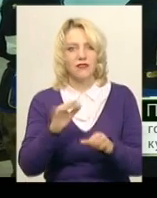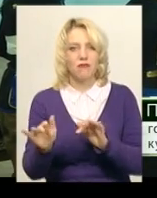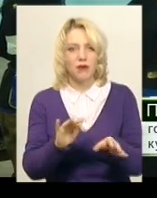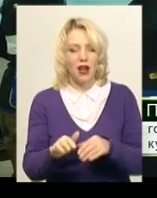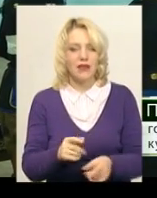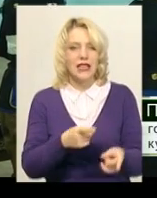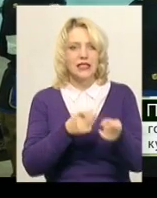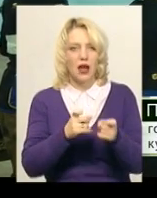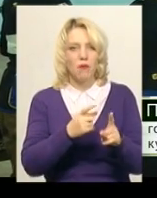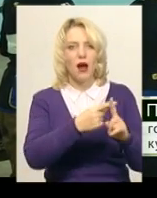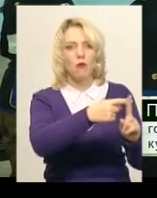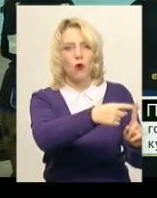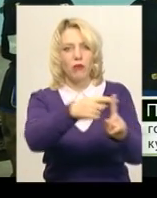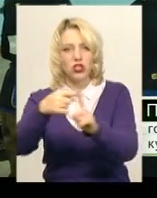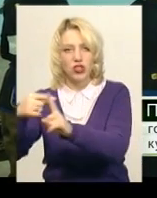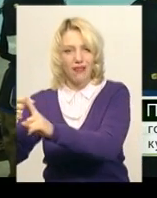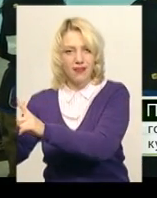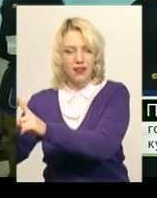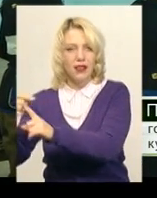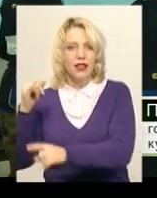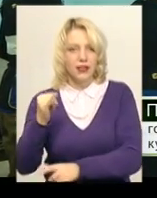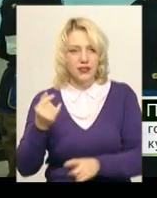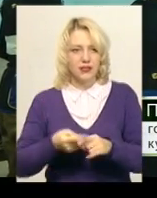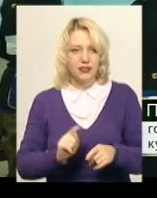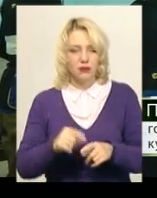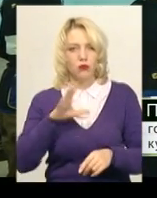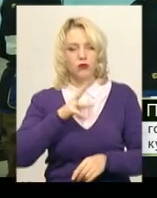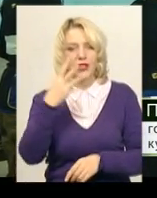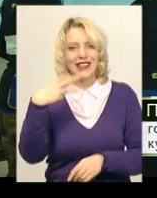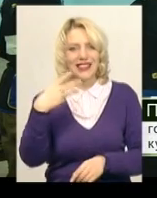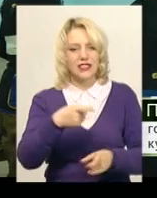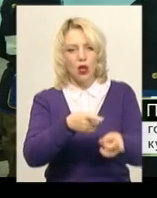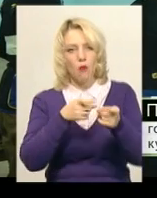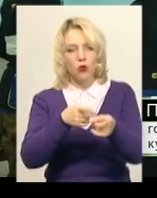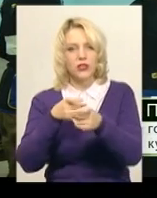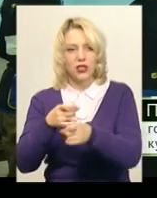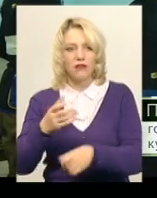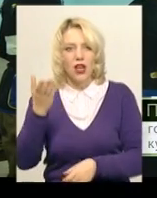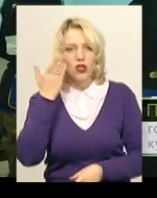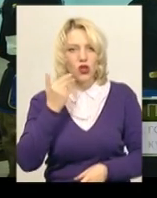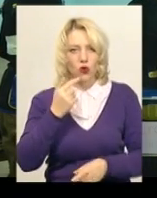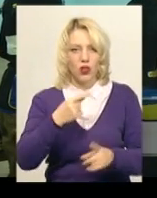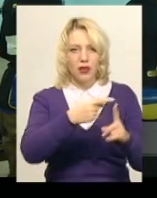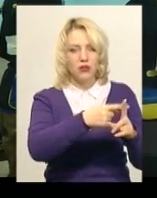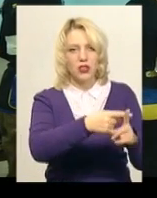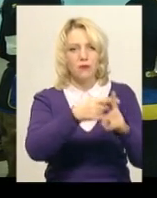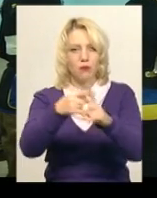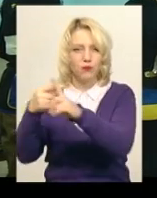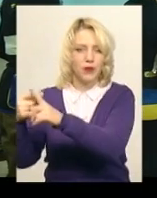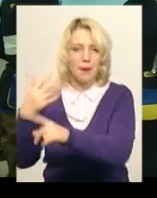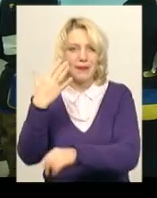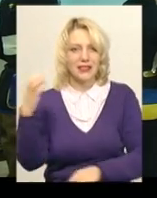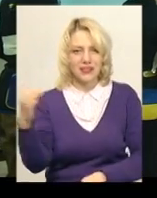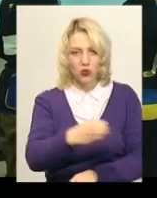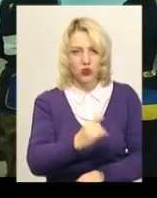Стрільба по руховому мішені. Це 30 пострілів повільний біг, коли мішень пробігає вікно за 5 секунд,